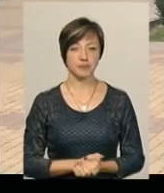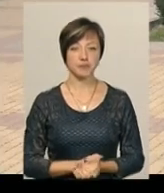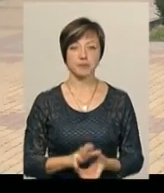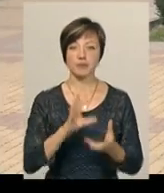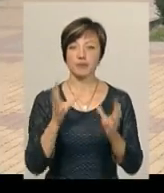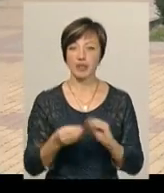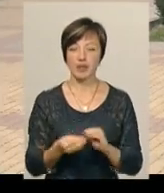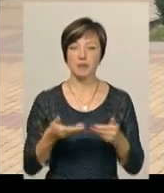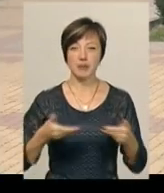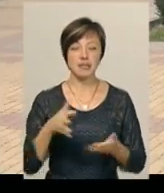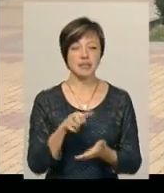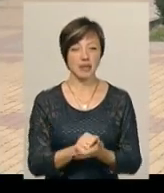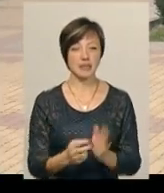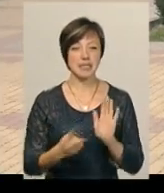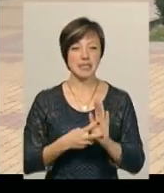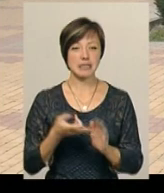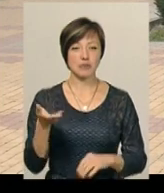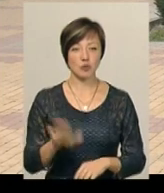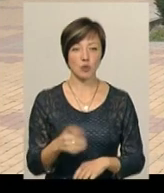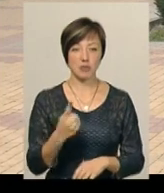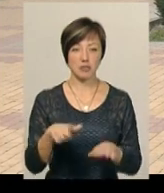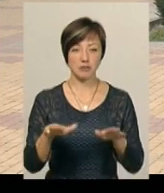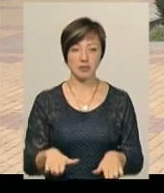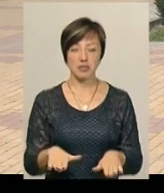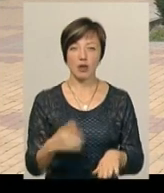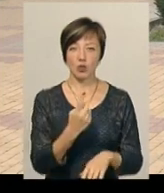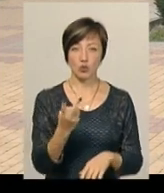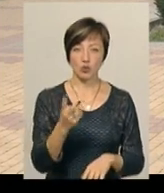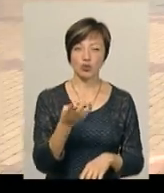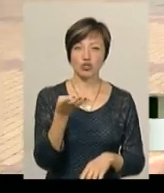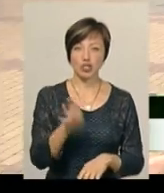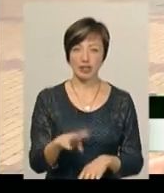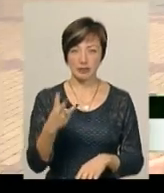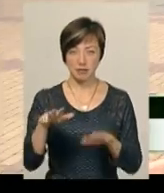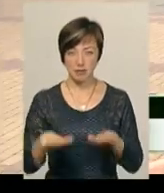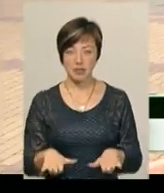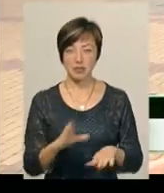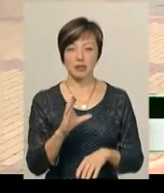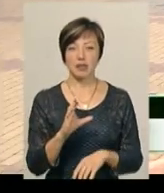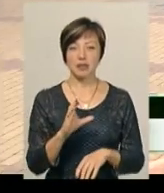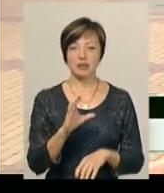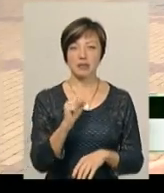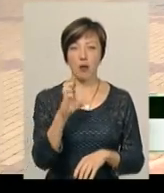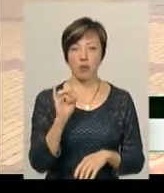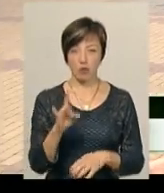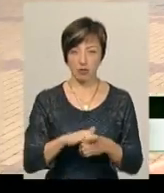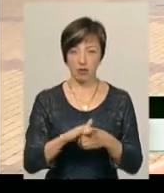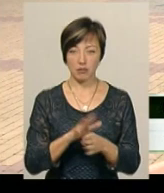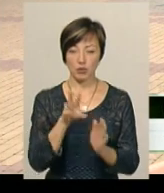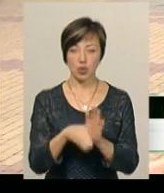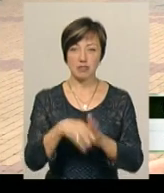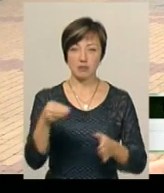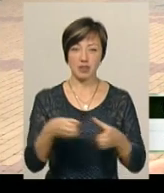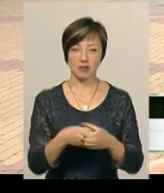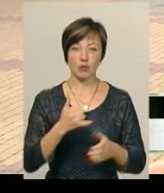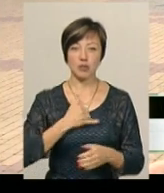Взагалі ми зайняли сім перших місць, одне друге і чотири треті. Сабор Константин, який перейшов в збірну, у